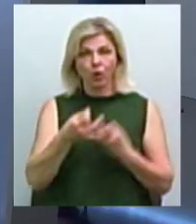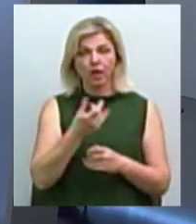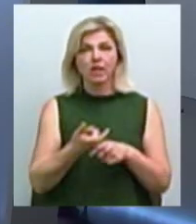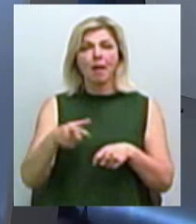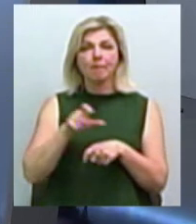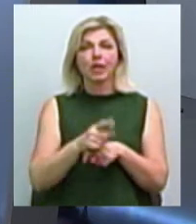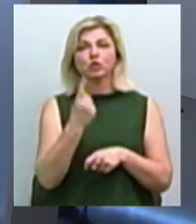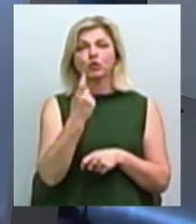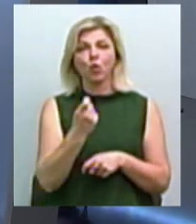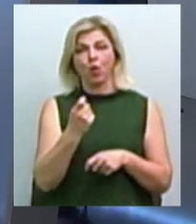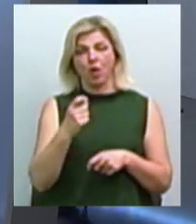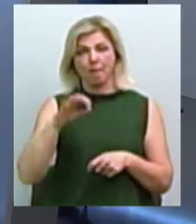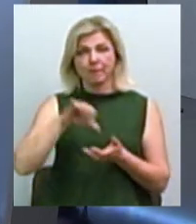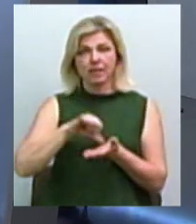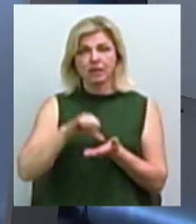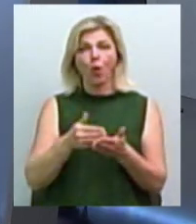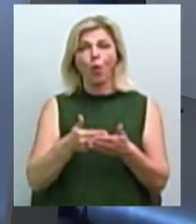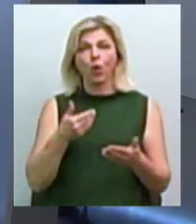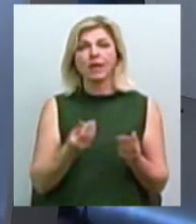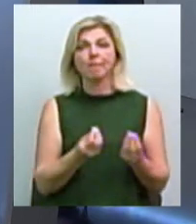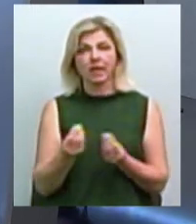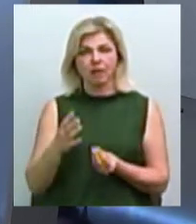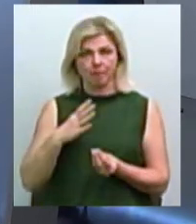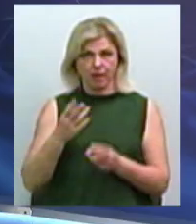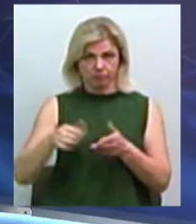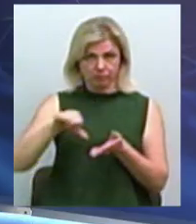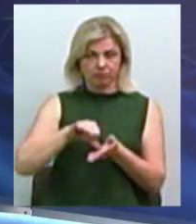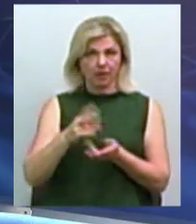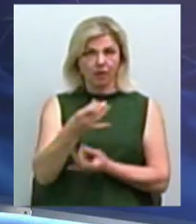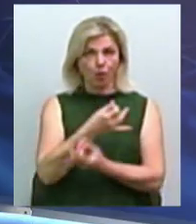ста суб'єктів, представників від бізнесу було на цьому обговоренні.